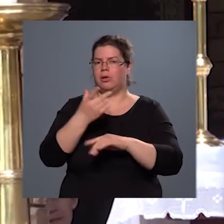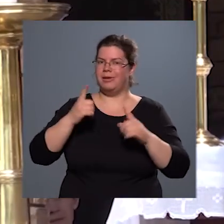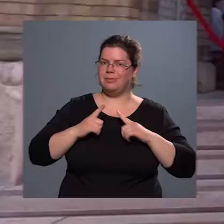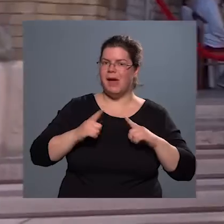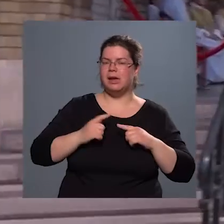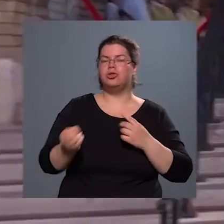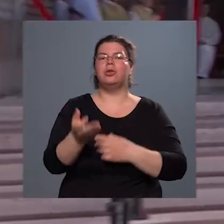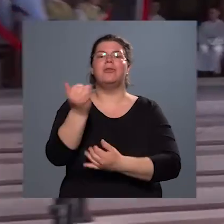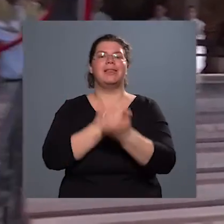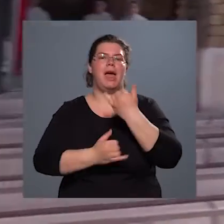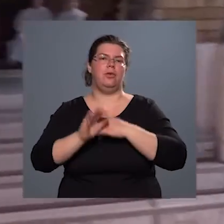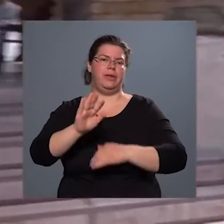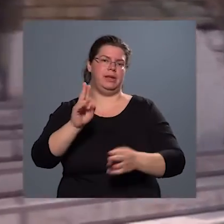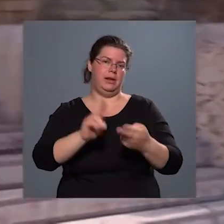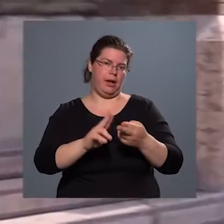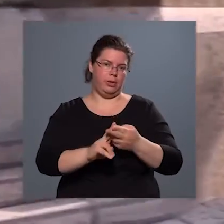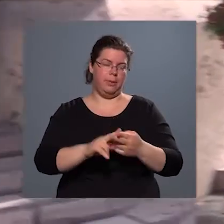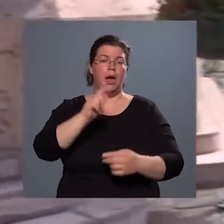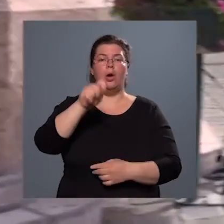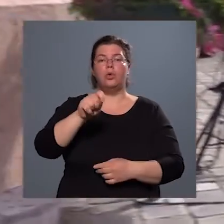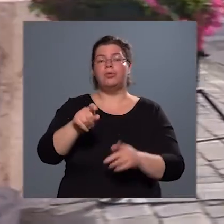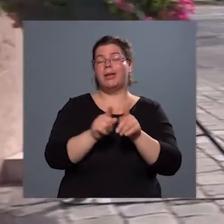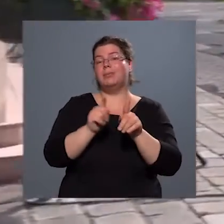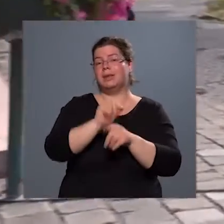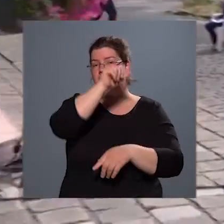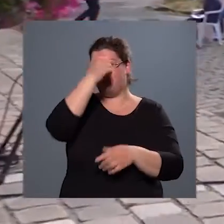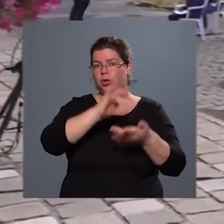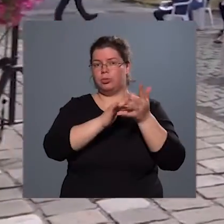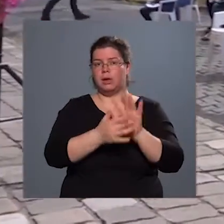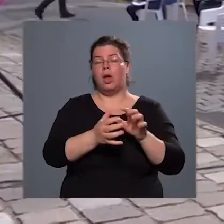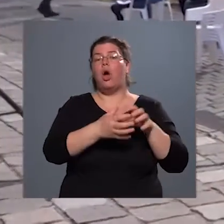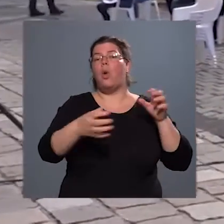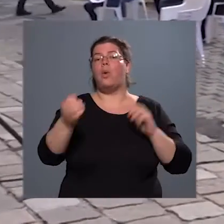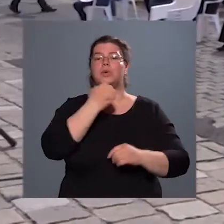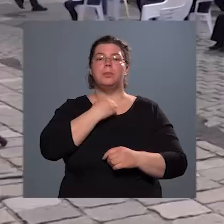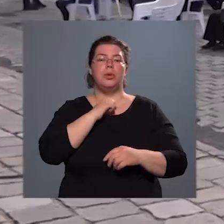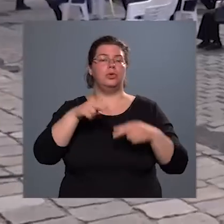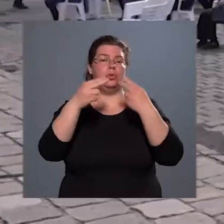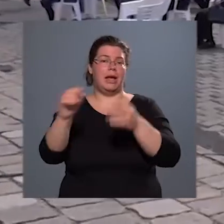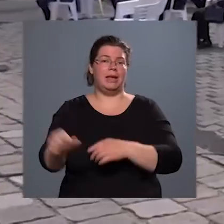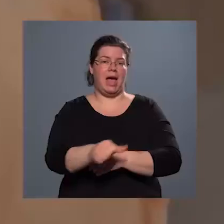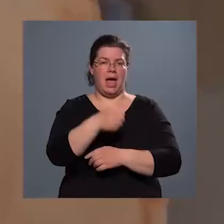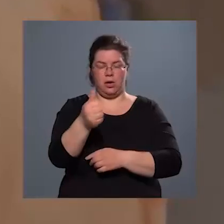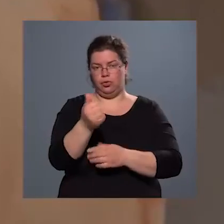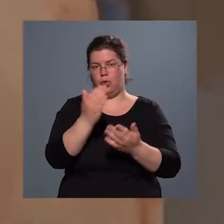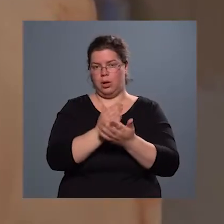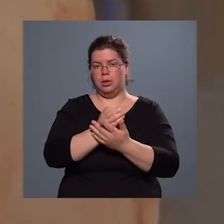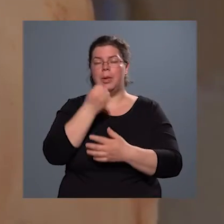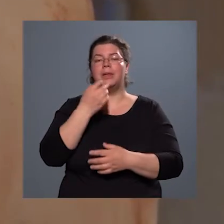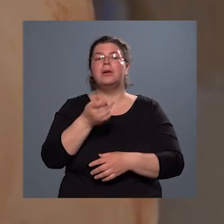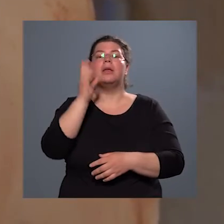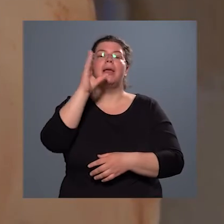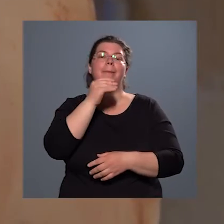eljövetelének ünnepe is. A húsvét, mint a neve is mutatja, a hosszú bőt utáni első alkalom, amikor az emberek húst vettek